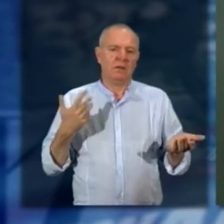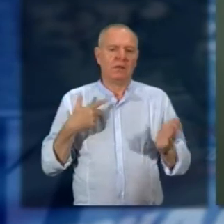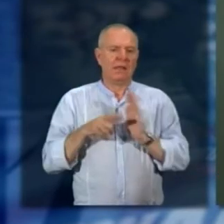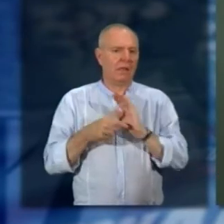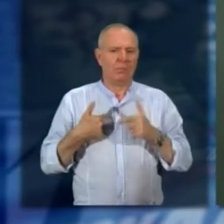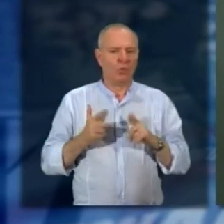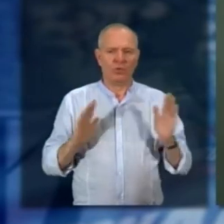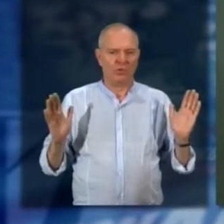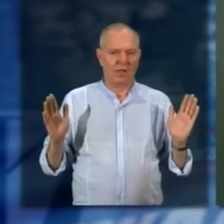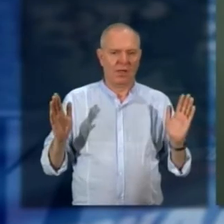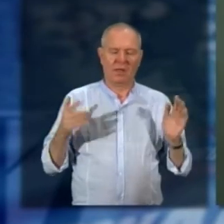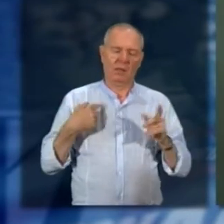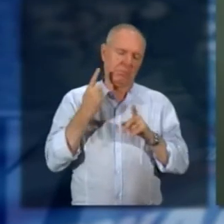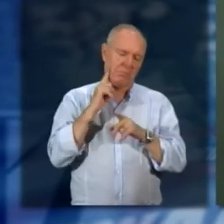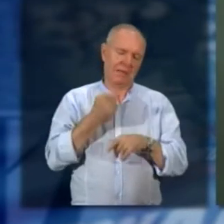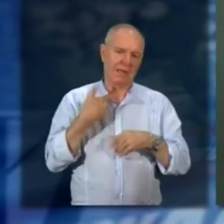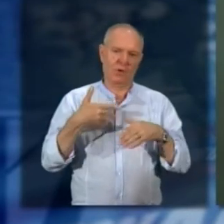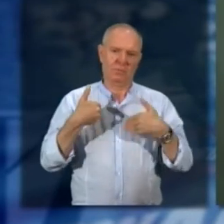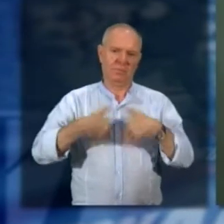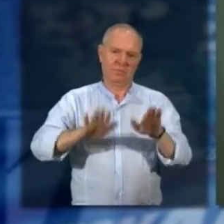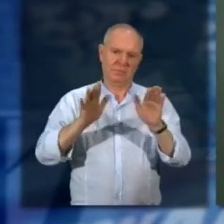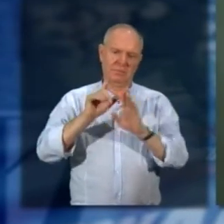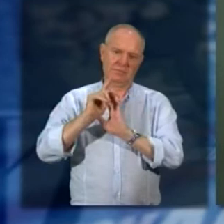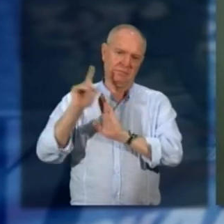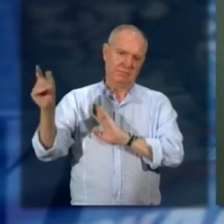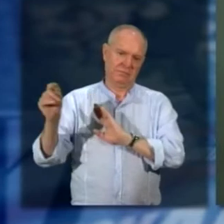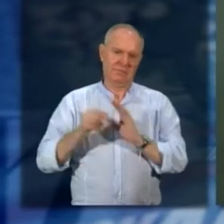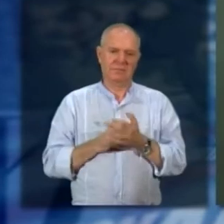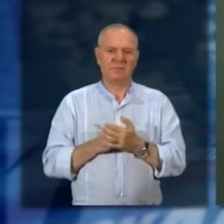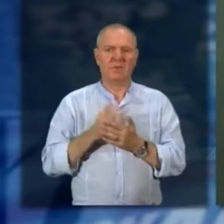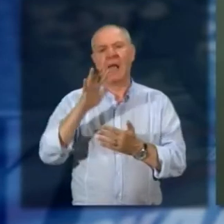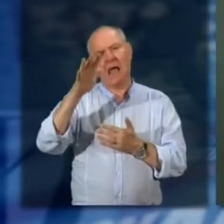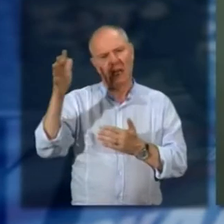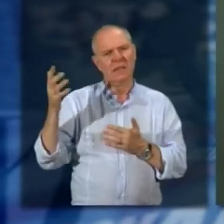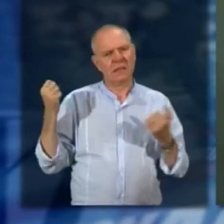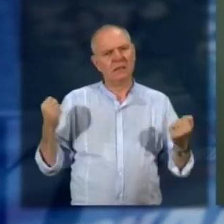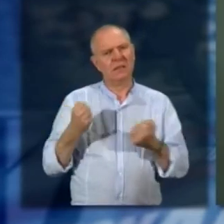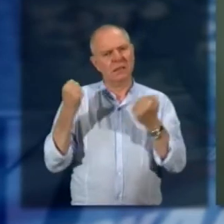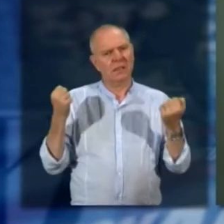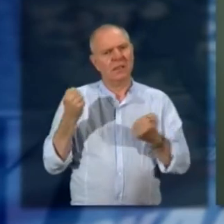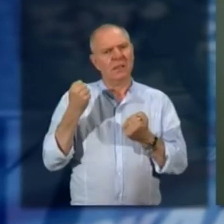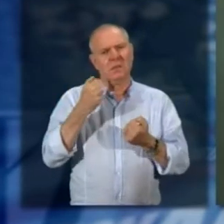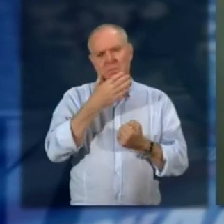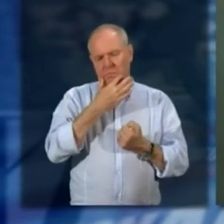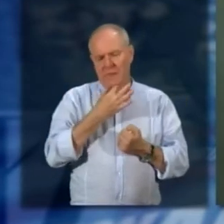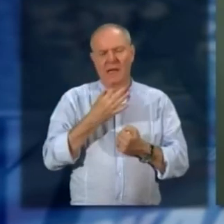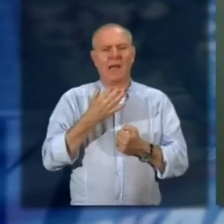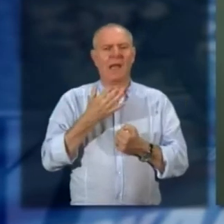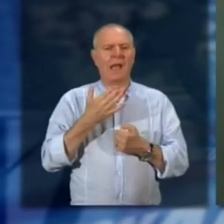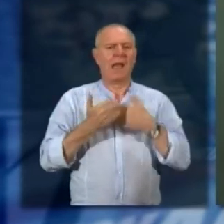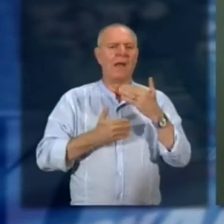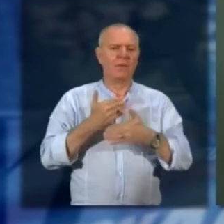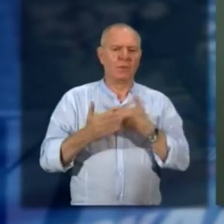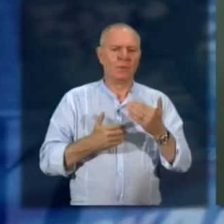più umana, più logica e più trasparente lasciare ad altri la possibilità di continuare questa bellissima avventura che lascio